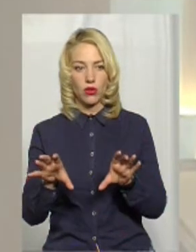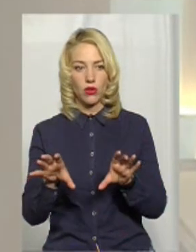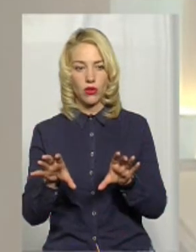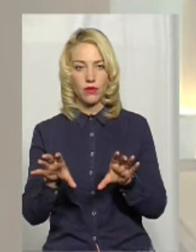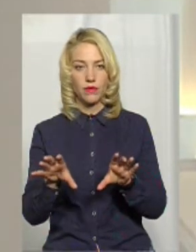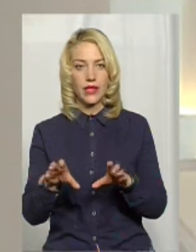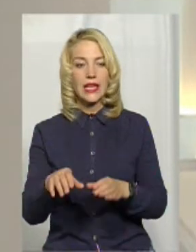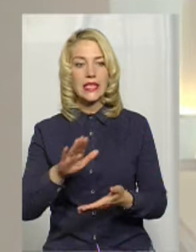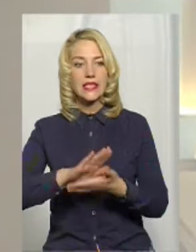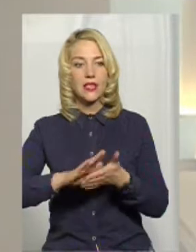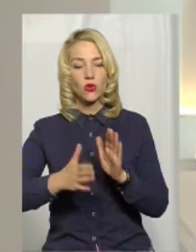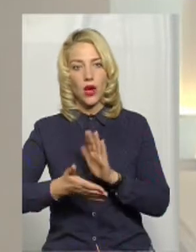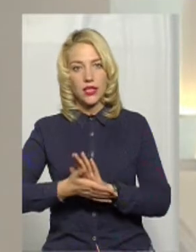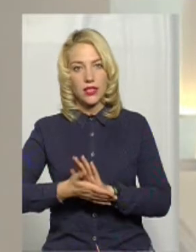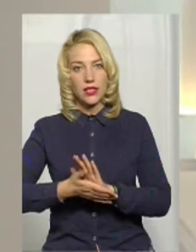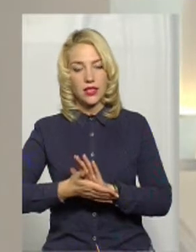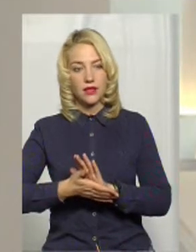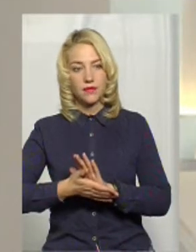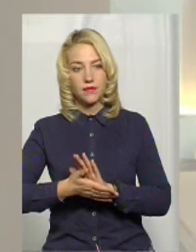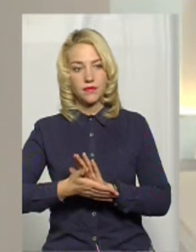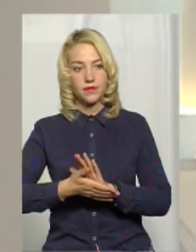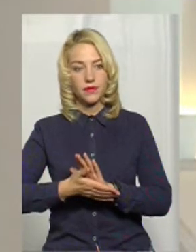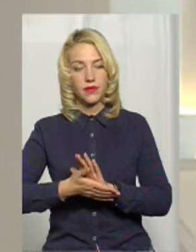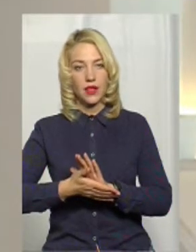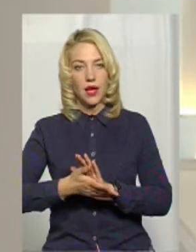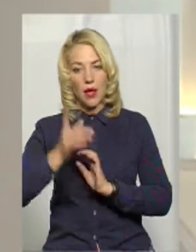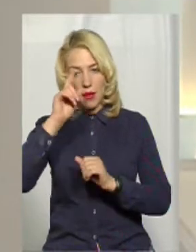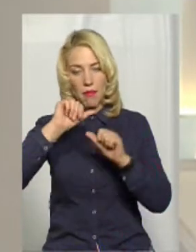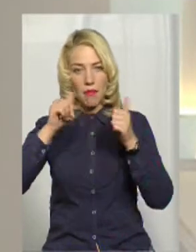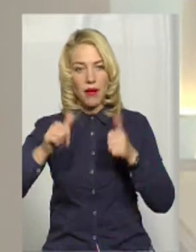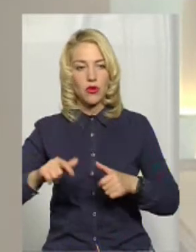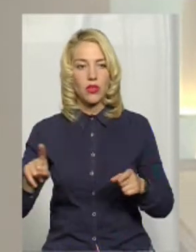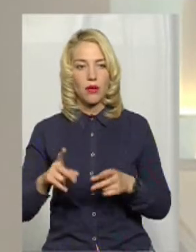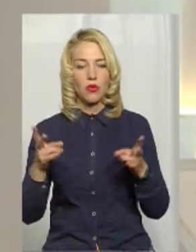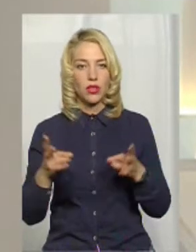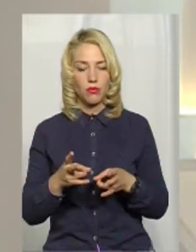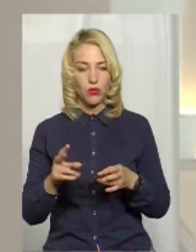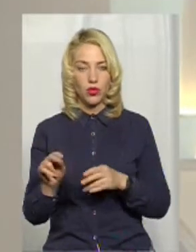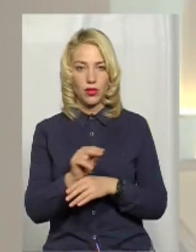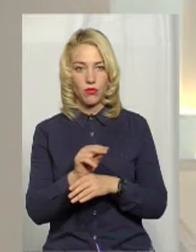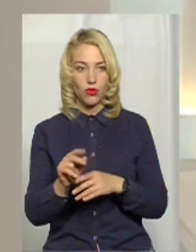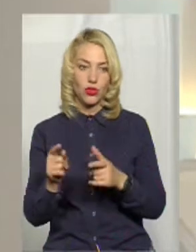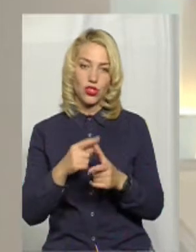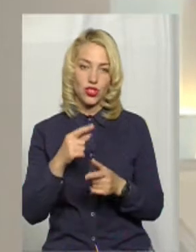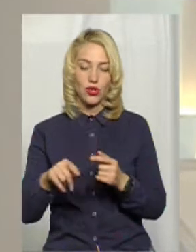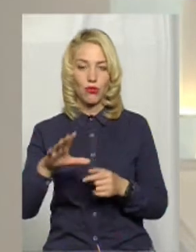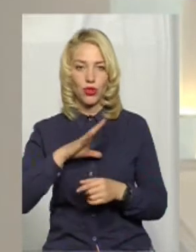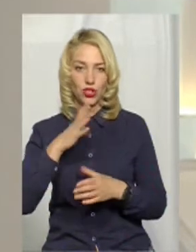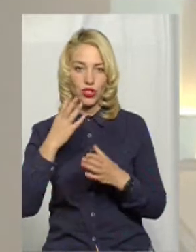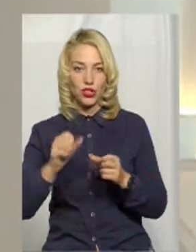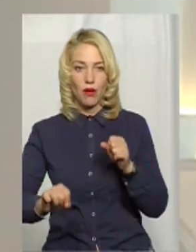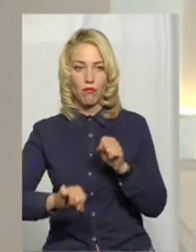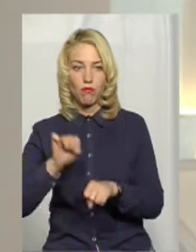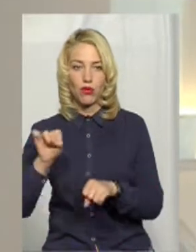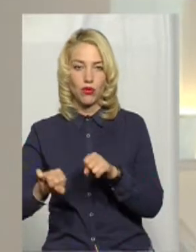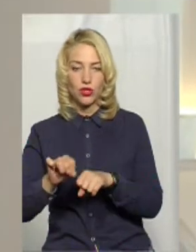ситуації з пам'яткою, яка потребує ремонту. А чи були ще порушення,